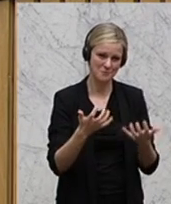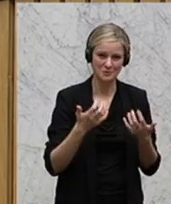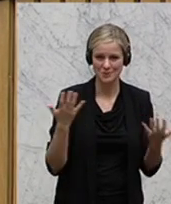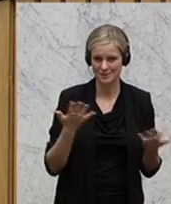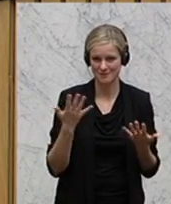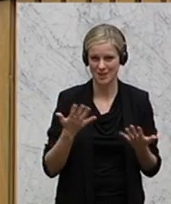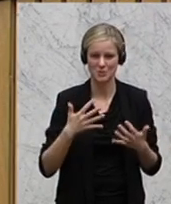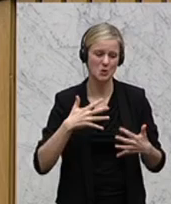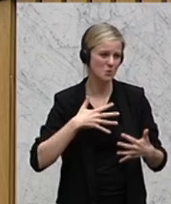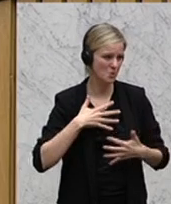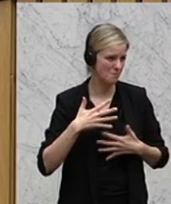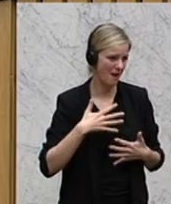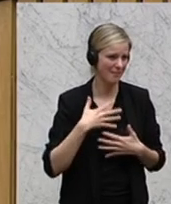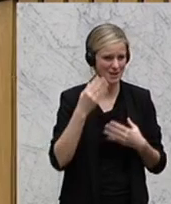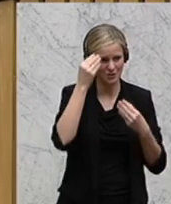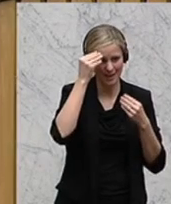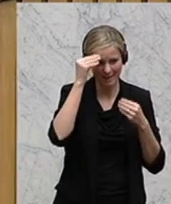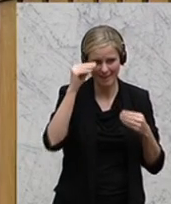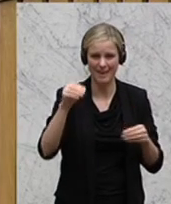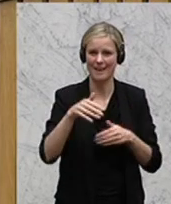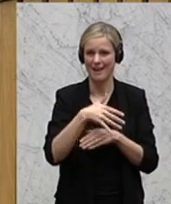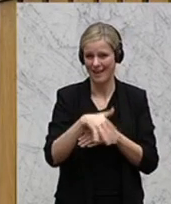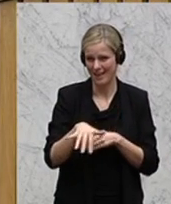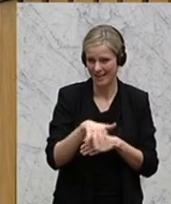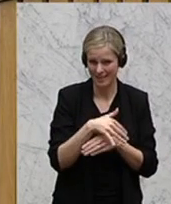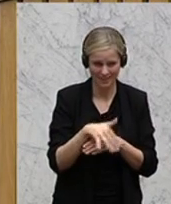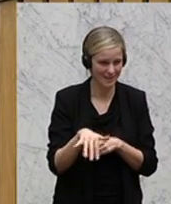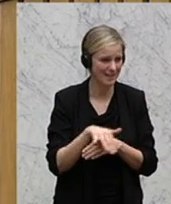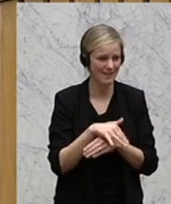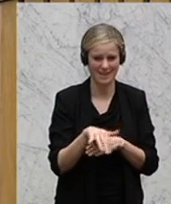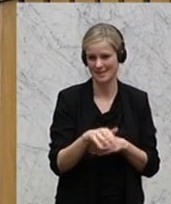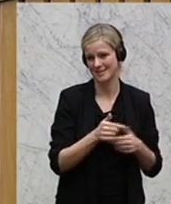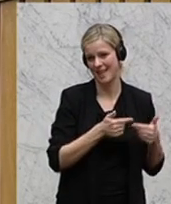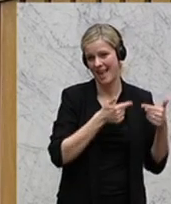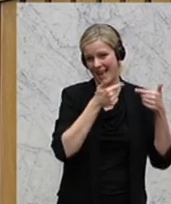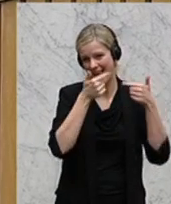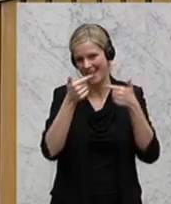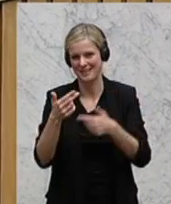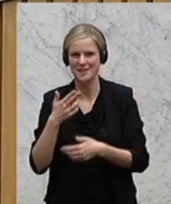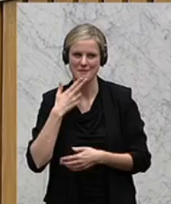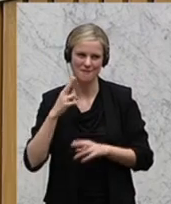zur Angelobungsfeier vom Bundespräsident Alexander Van der Bellen eingeladen werdet.